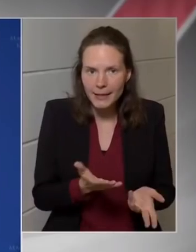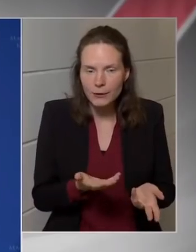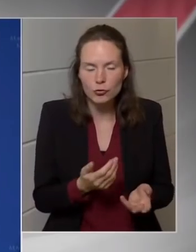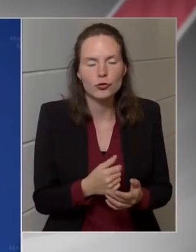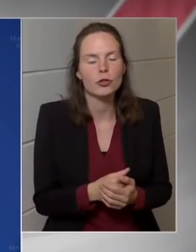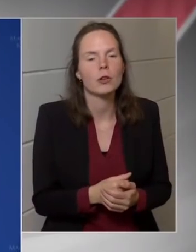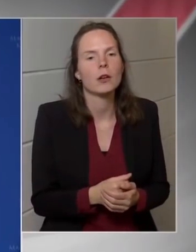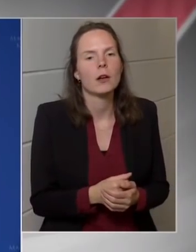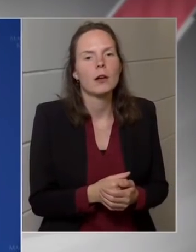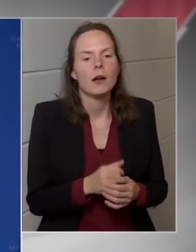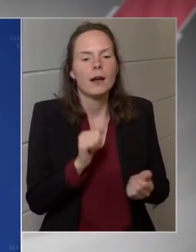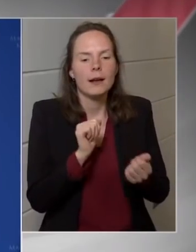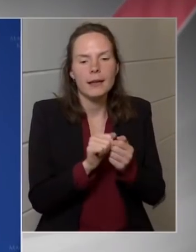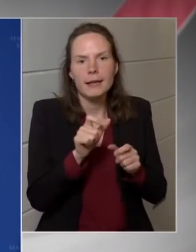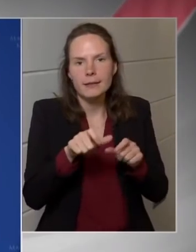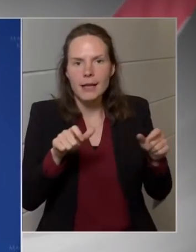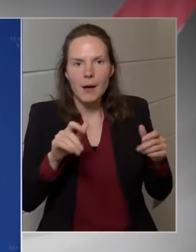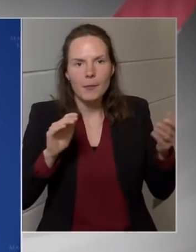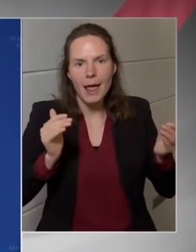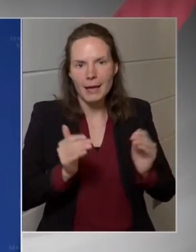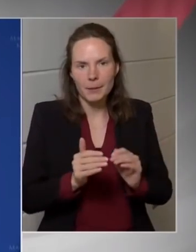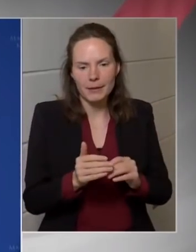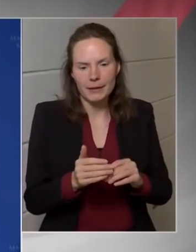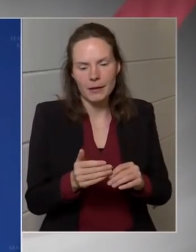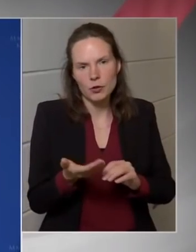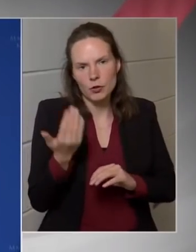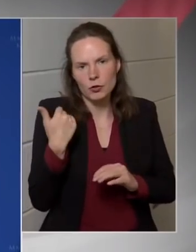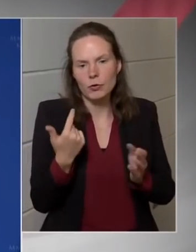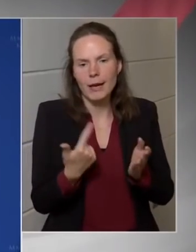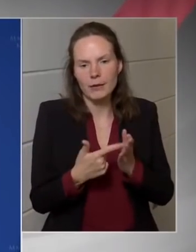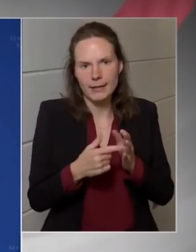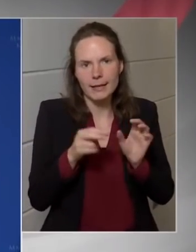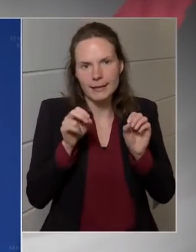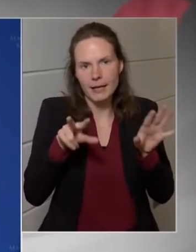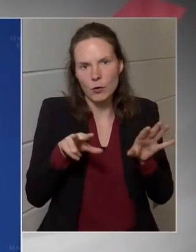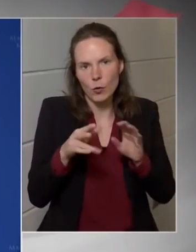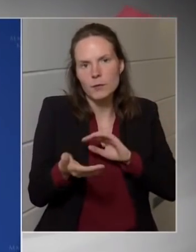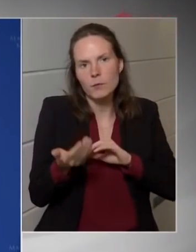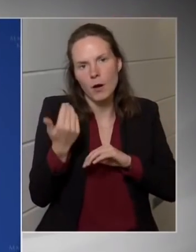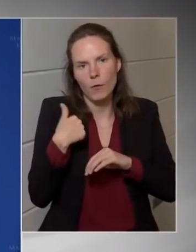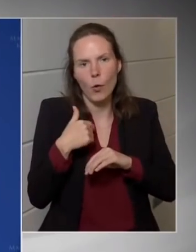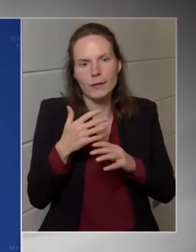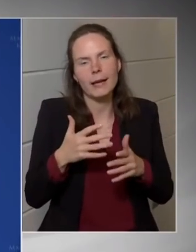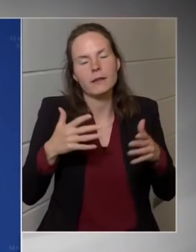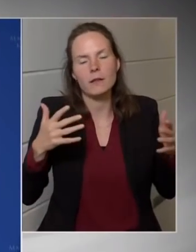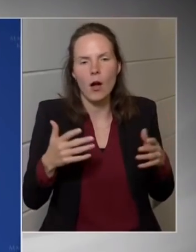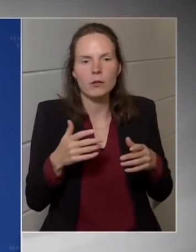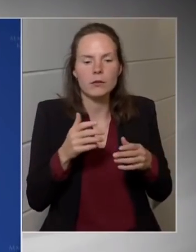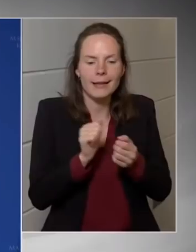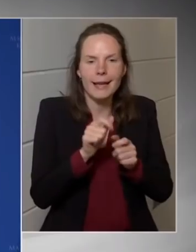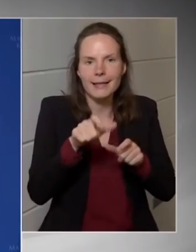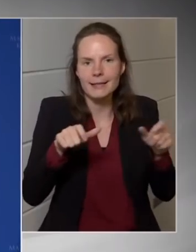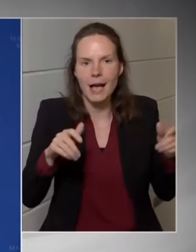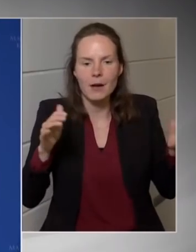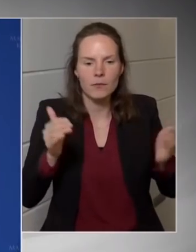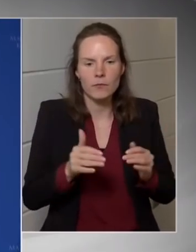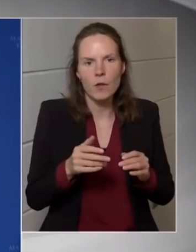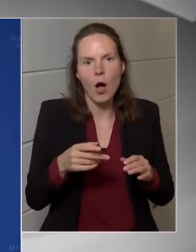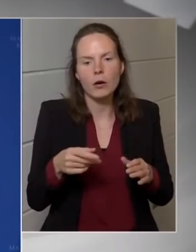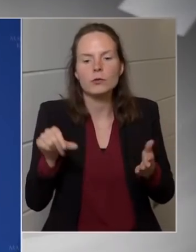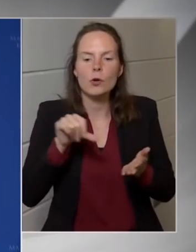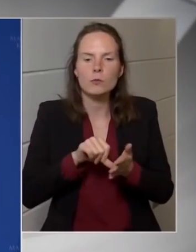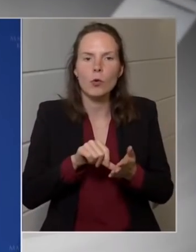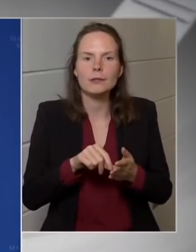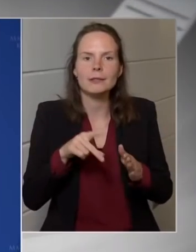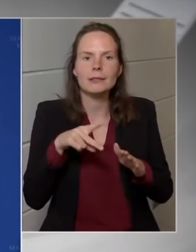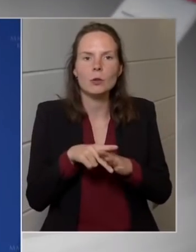Létszámleépítésből miután egyszer még 2018-ban egy nagy létszámleépítést végrehajtottunk a központi közigazgatásban. Ott